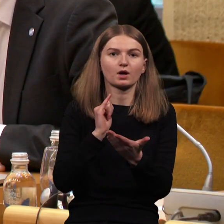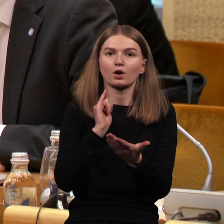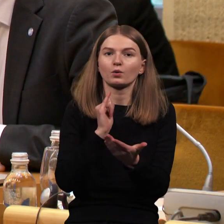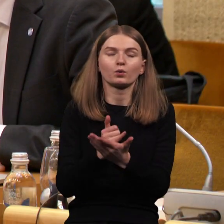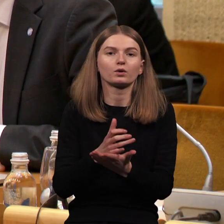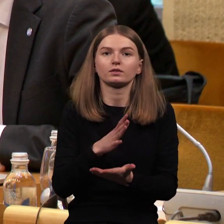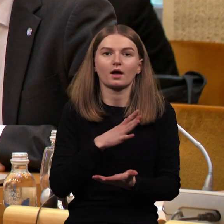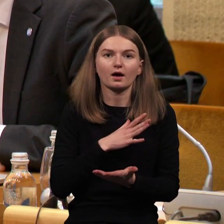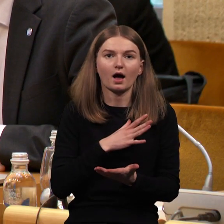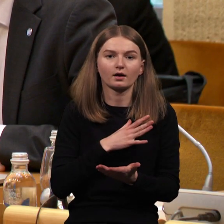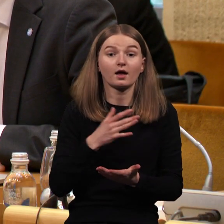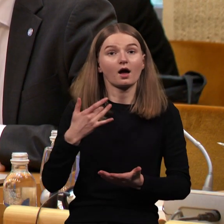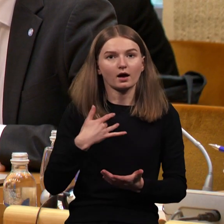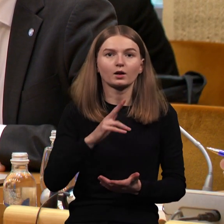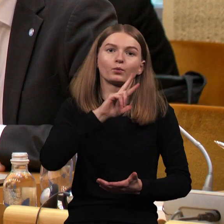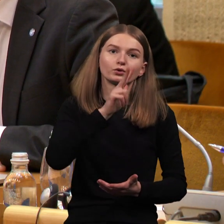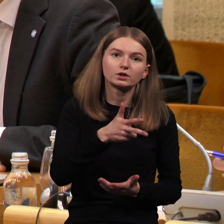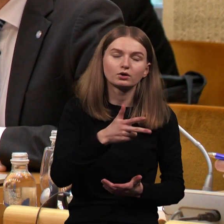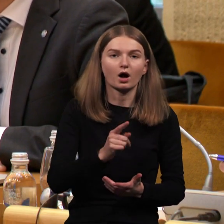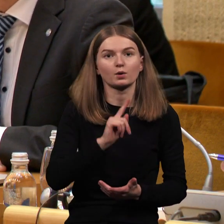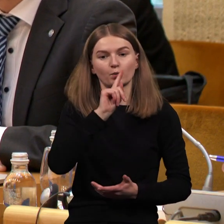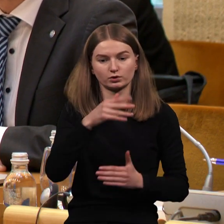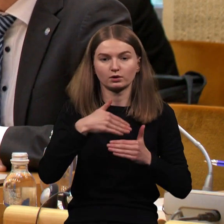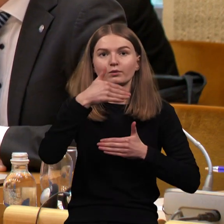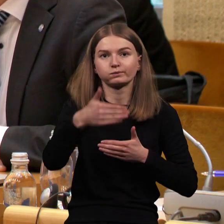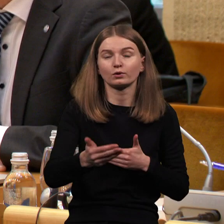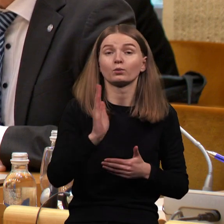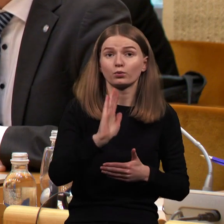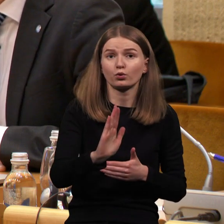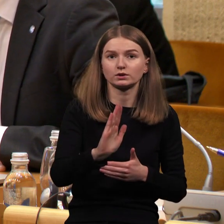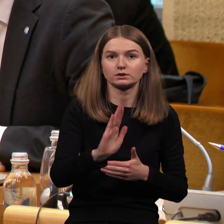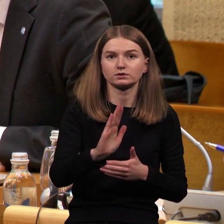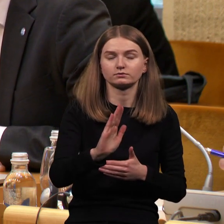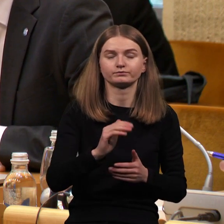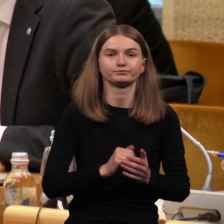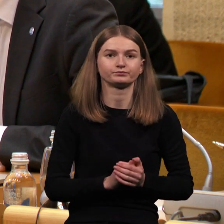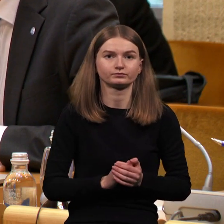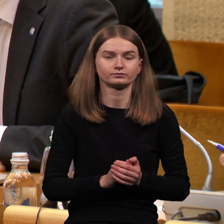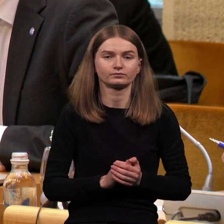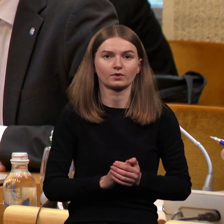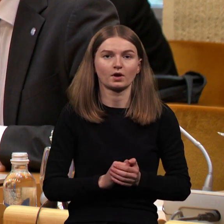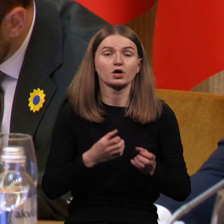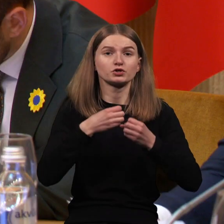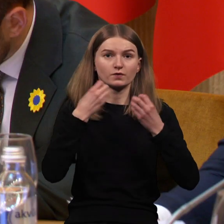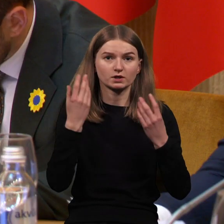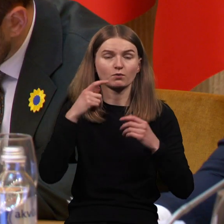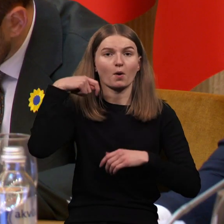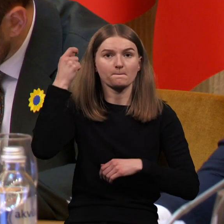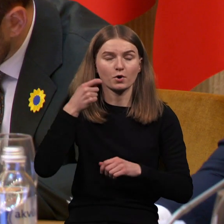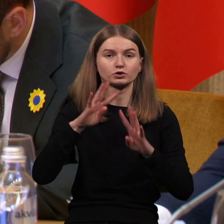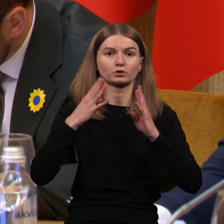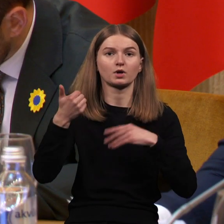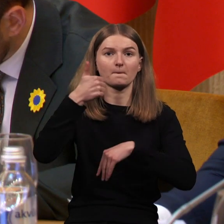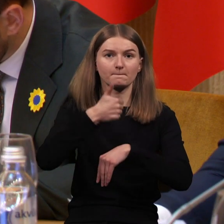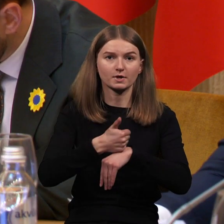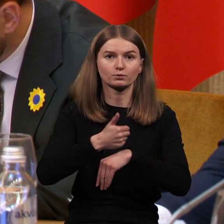Tai nereiškia, kad nebus po trijų metų ar po vienerių metų ar net po kažkokio laiko. Švietimo ir mokslo komiteto pirmininkas akademikas